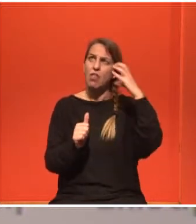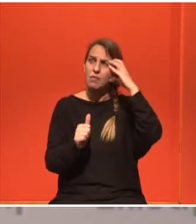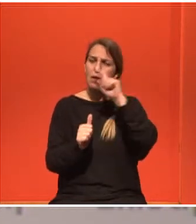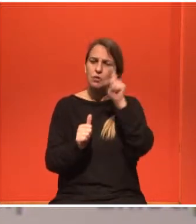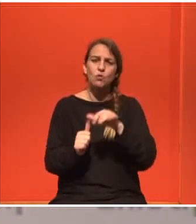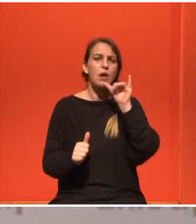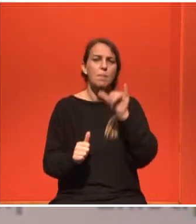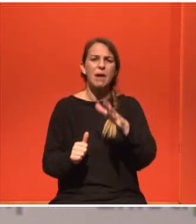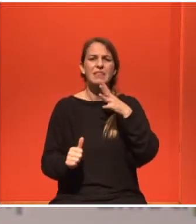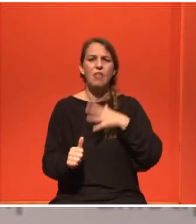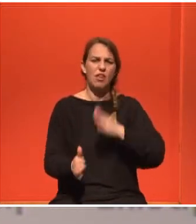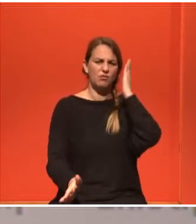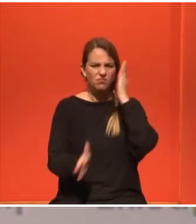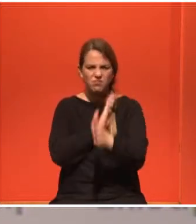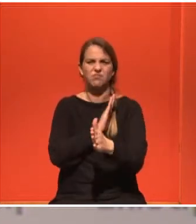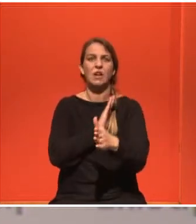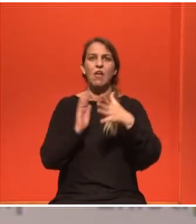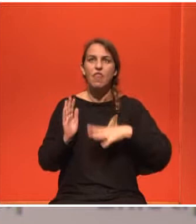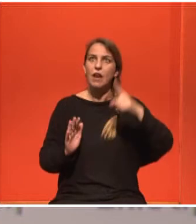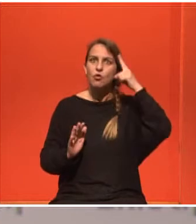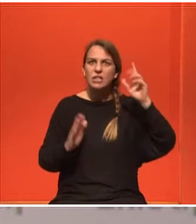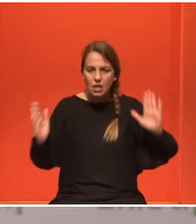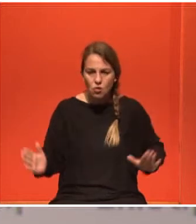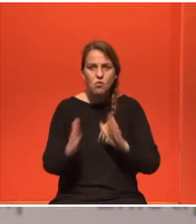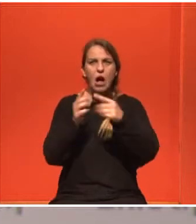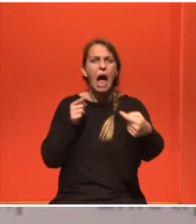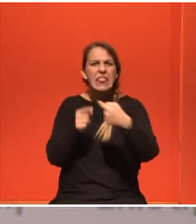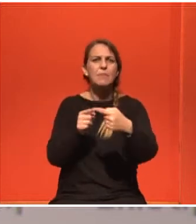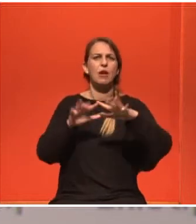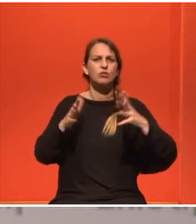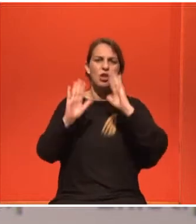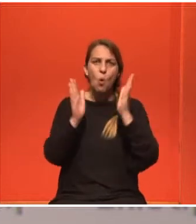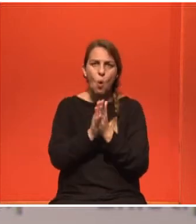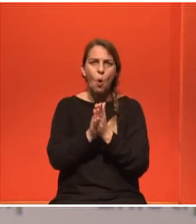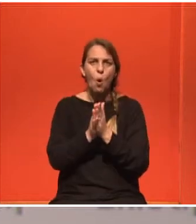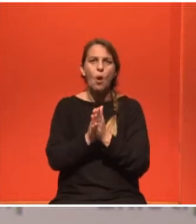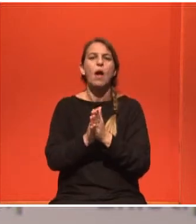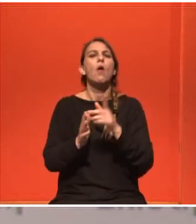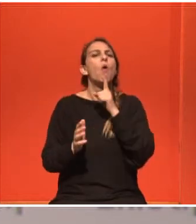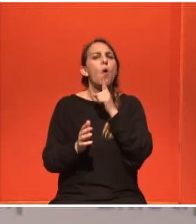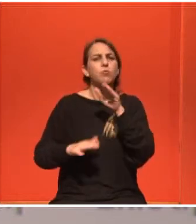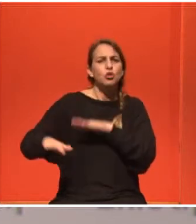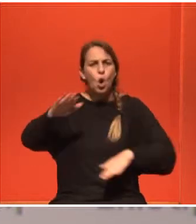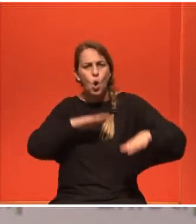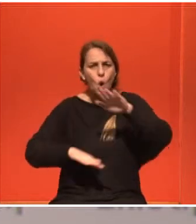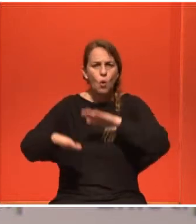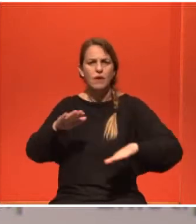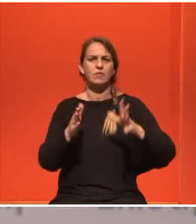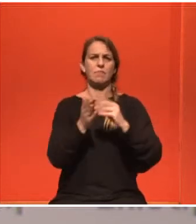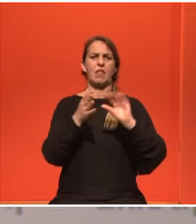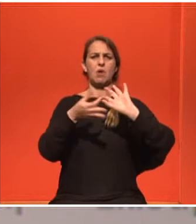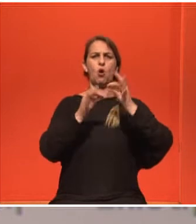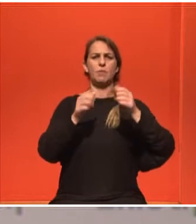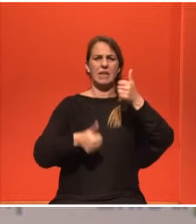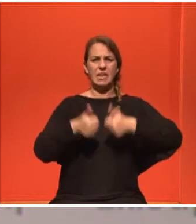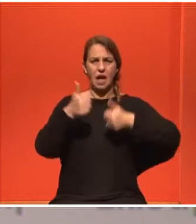σε κάθε αγώνα τι πρόκειται να αντιμετωπίσω, ποιους αντιπάλους έχω κλπ. Και όπως κάναμε στην Κολύμβηση και σε μεγάλους αγώνες όπως είναι οι Ολυμπιακοί αγώνες